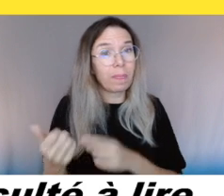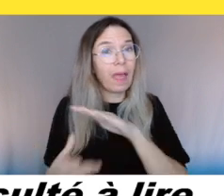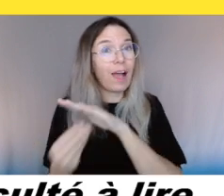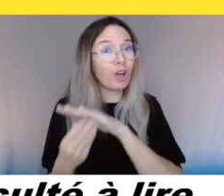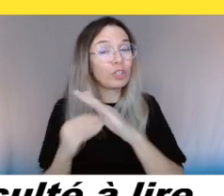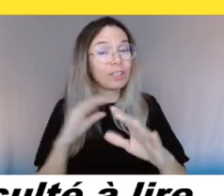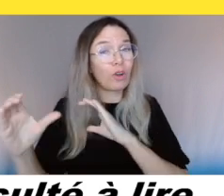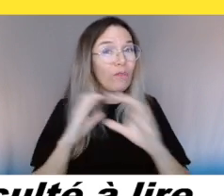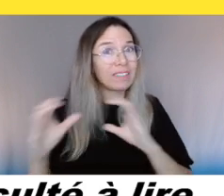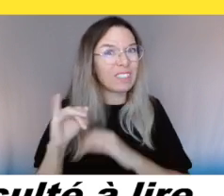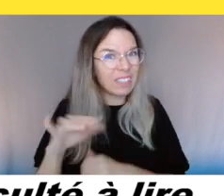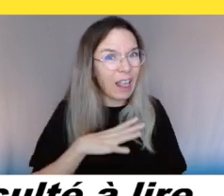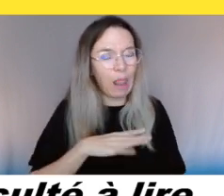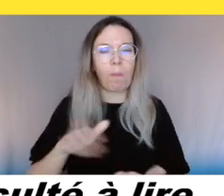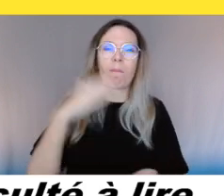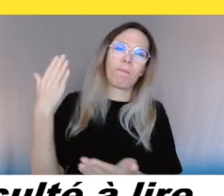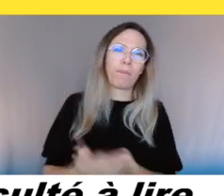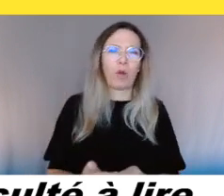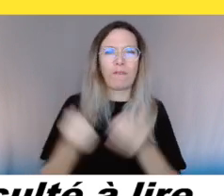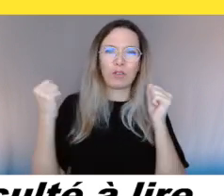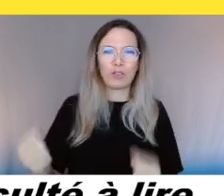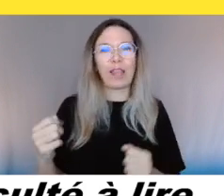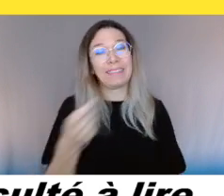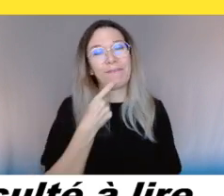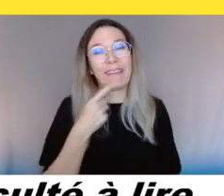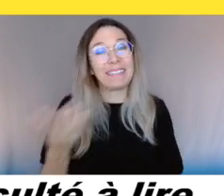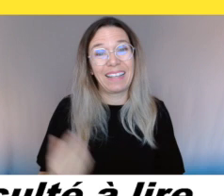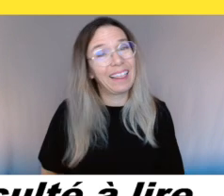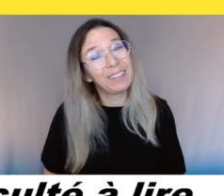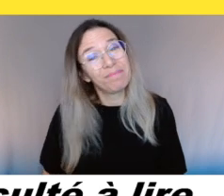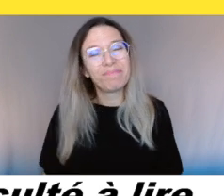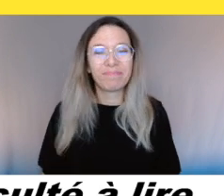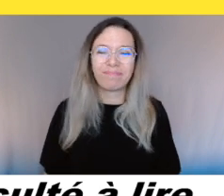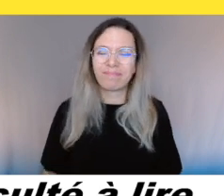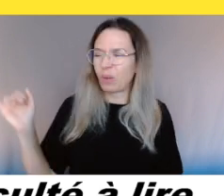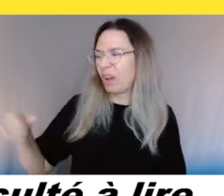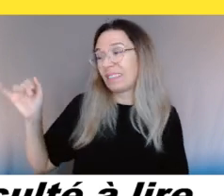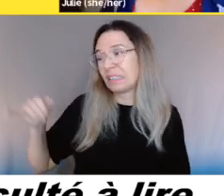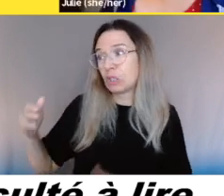je ne viens plus de la date, moi, je me mensage, tu sais, ben, c'est sûr, je pense. t'es toujours dans le vague, tu sais.